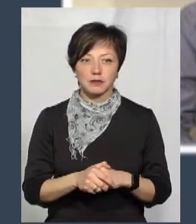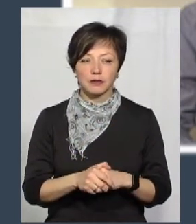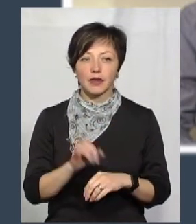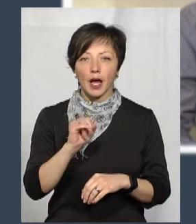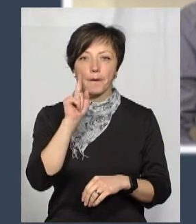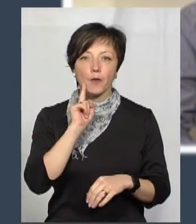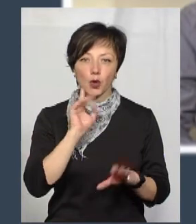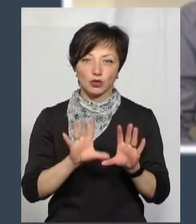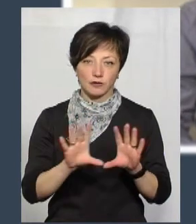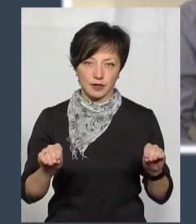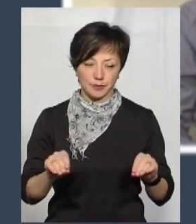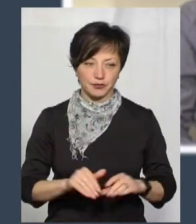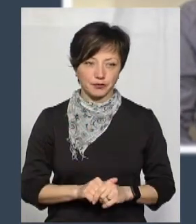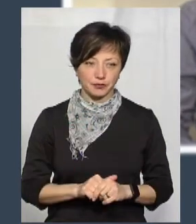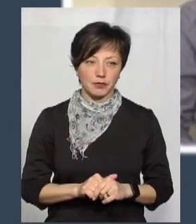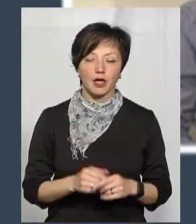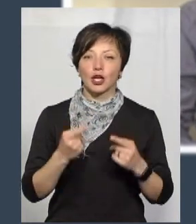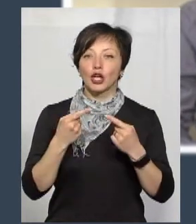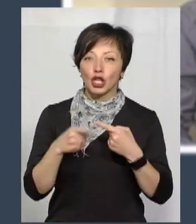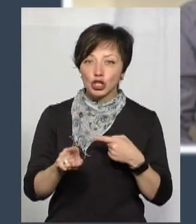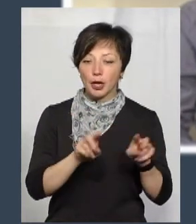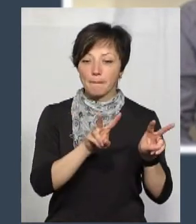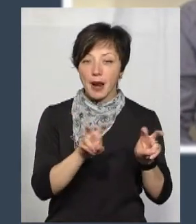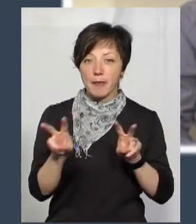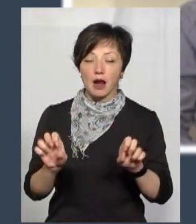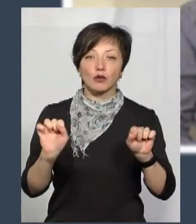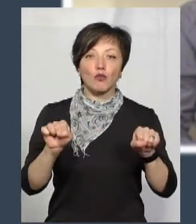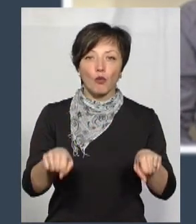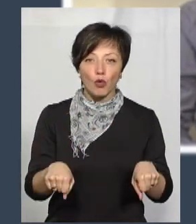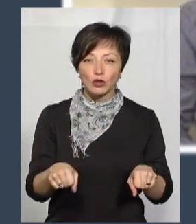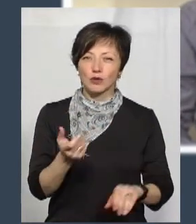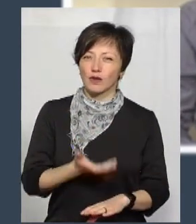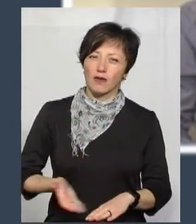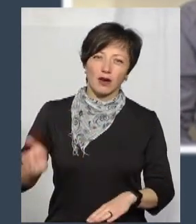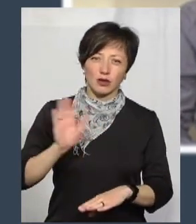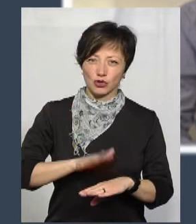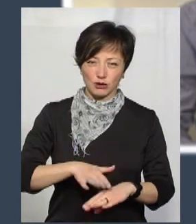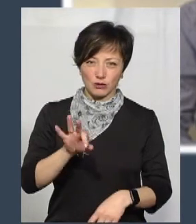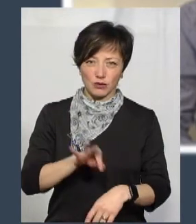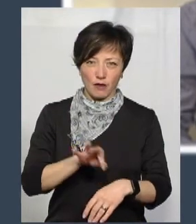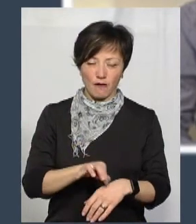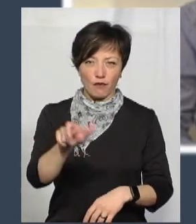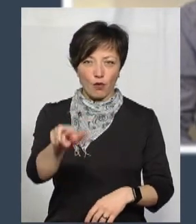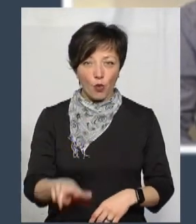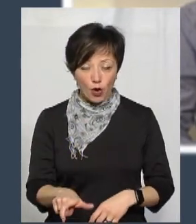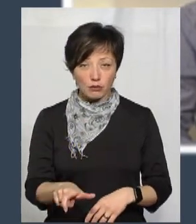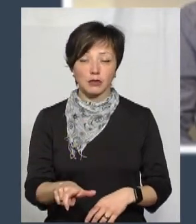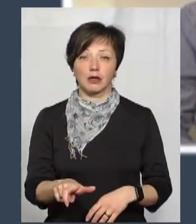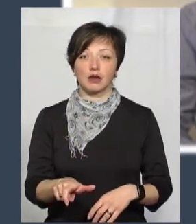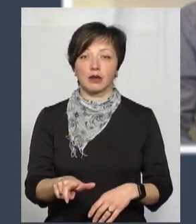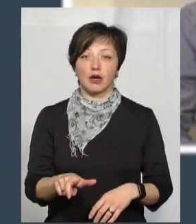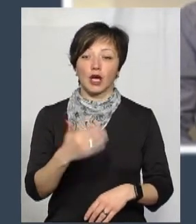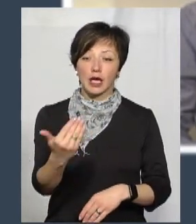І поки що все. Інші препарати ми можемо край важким, критичним пацієнтам,